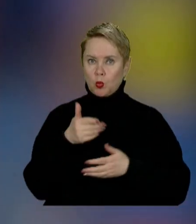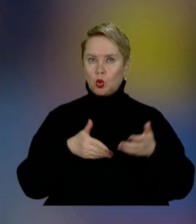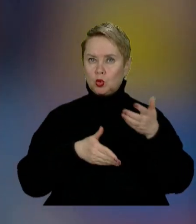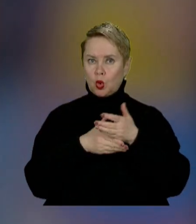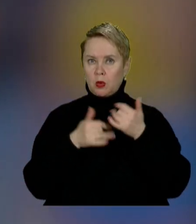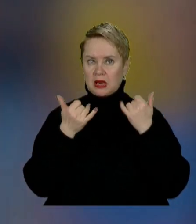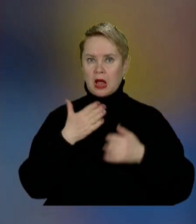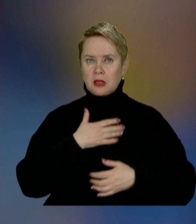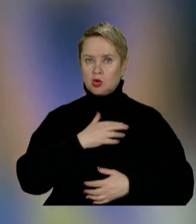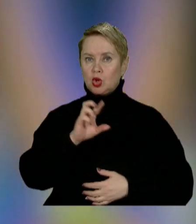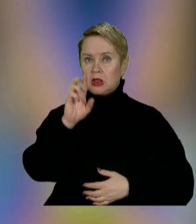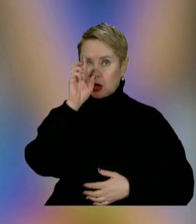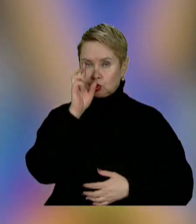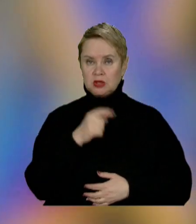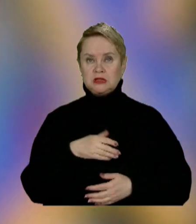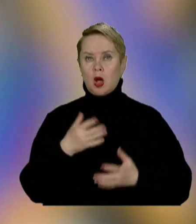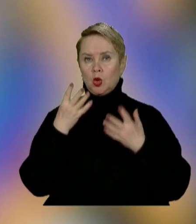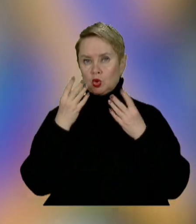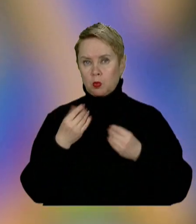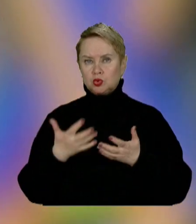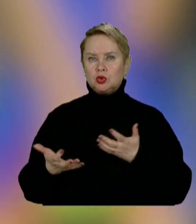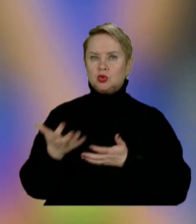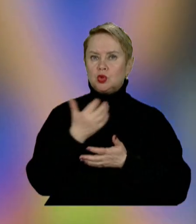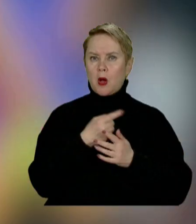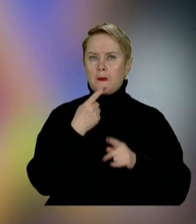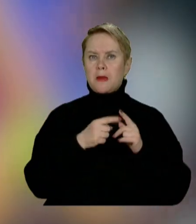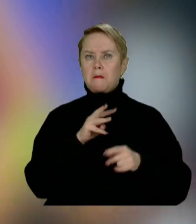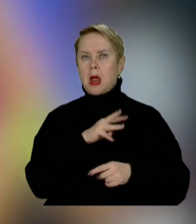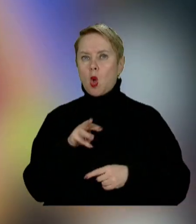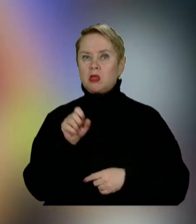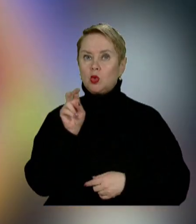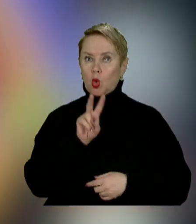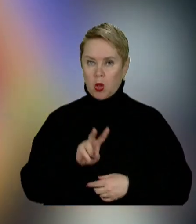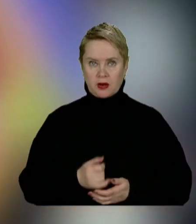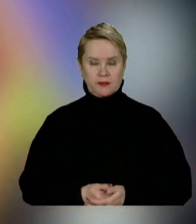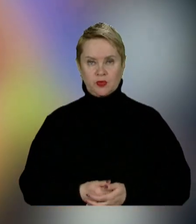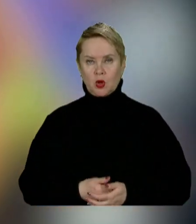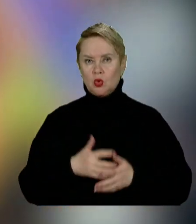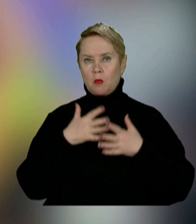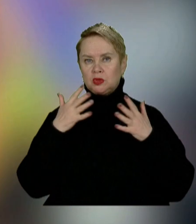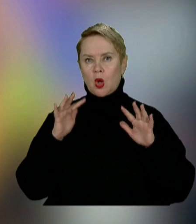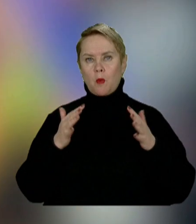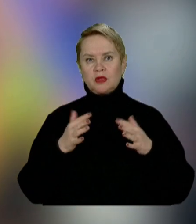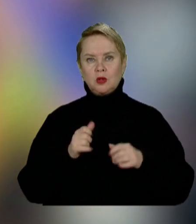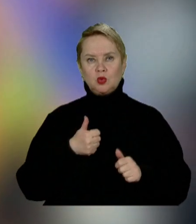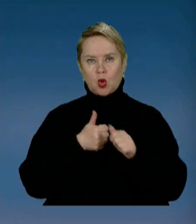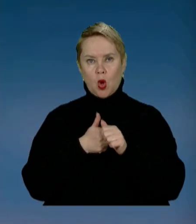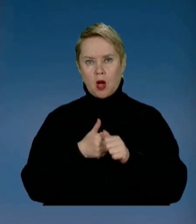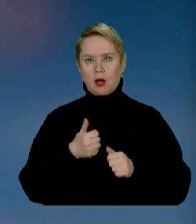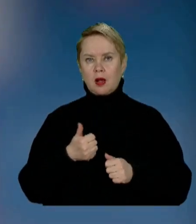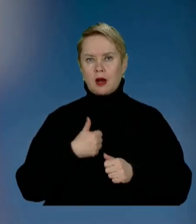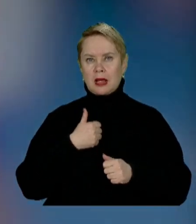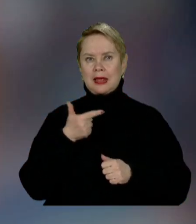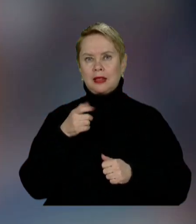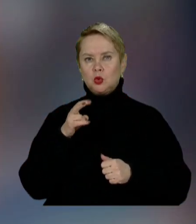допомогу для нашої держави. За добу вже зібрали понад півмільйона доларів. До масштабної події долучився рекордсмен